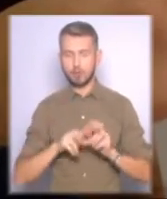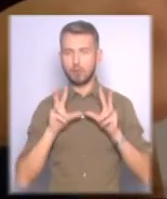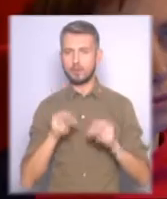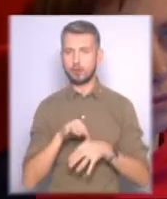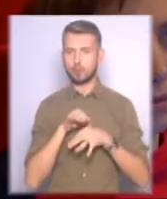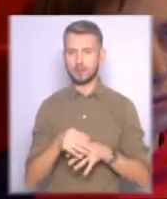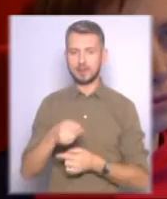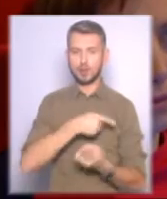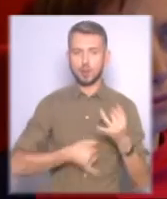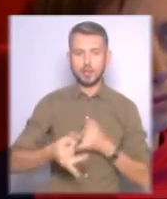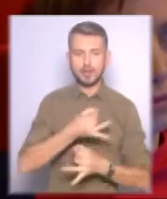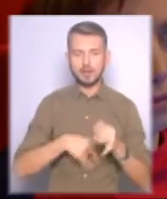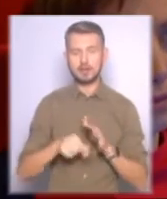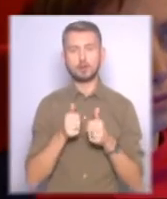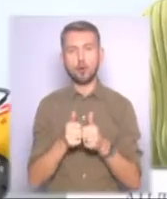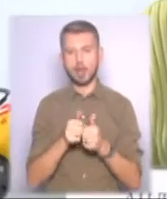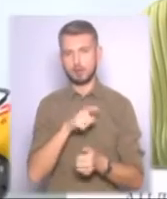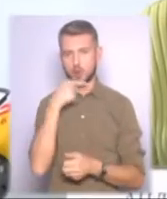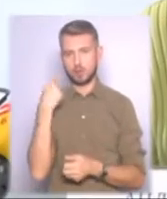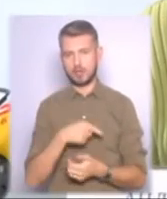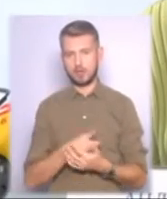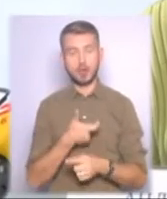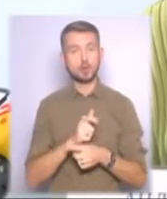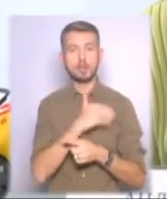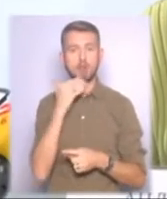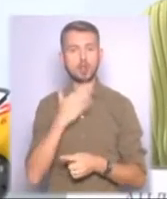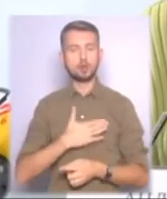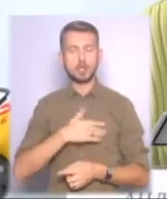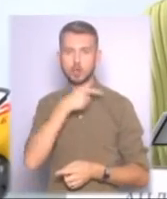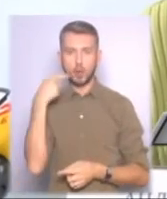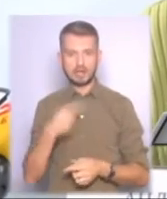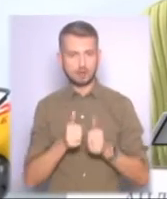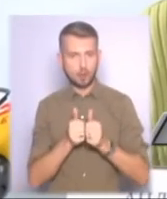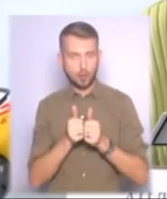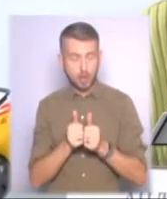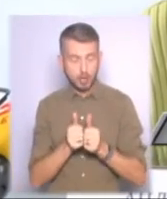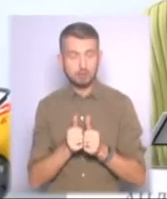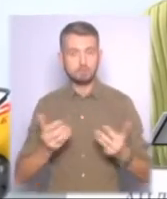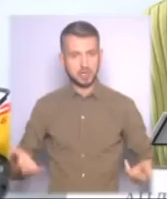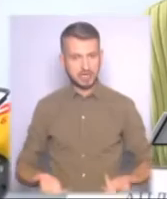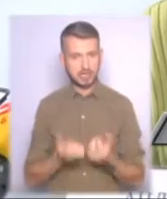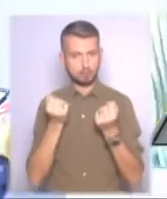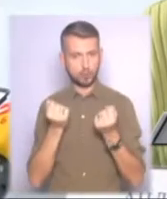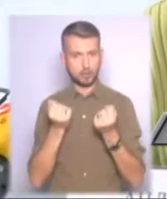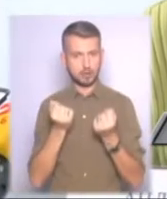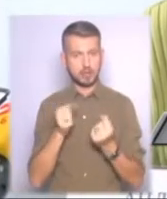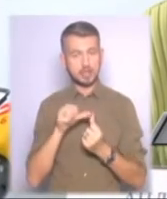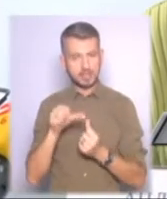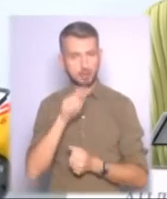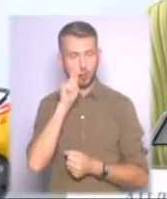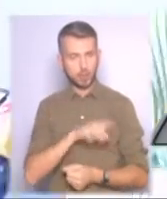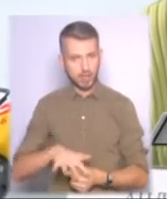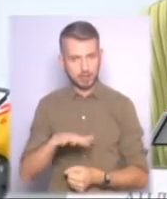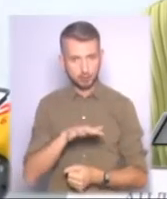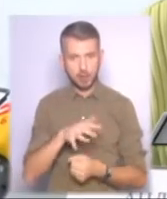провести круглий стіл з колегами з Росії. Дуже багато наших російських колег все ж таки підтримують саме Україну.